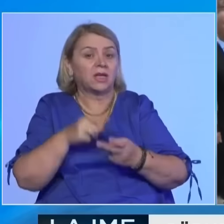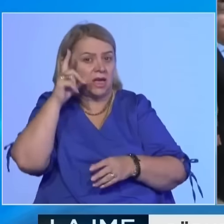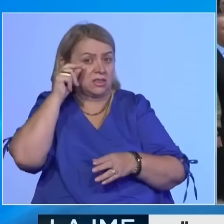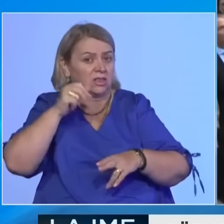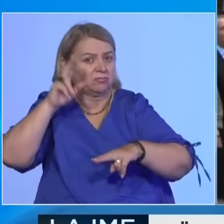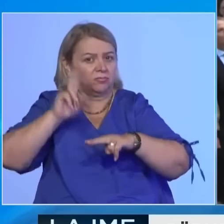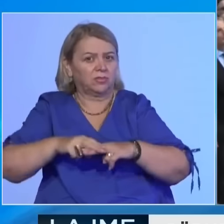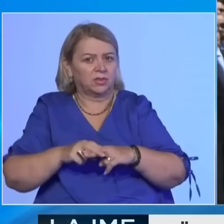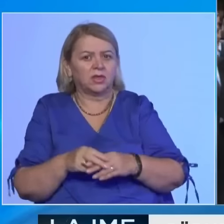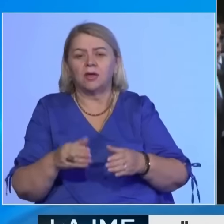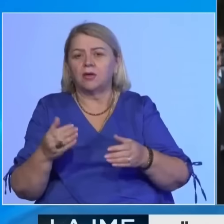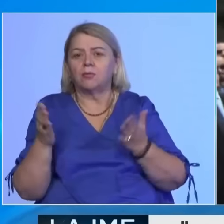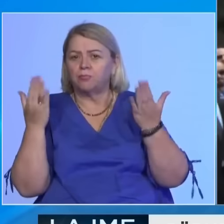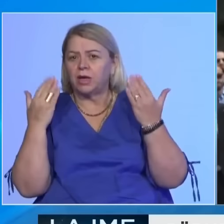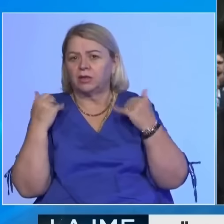parkun e qytetit.